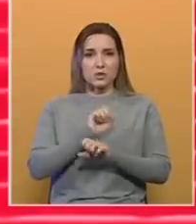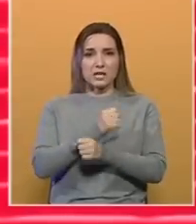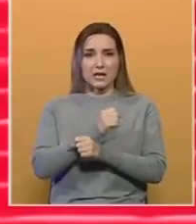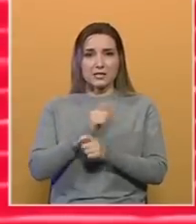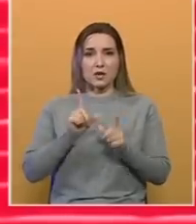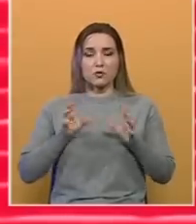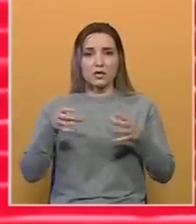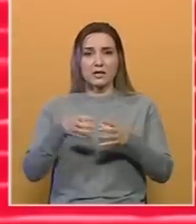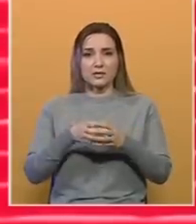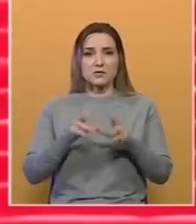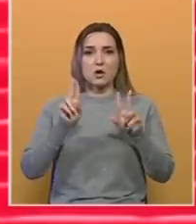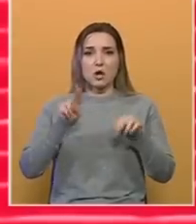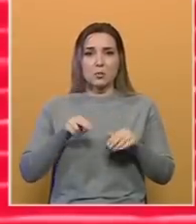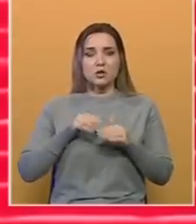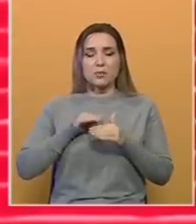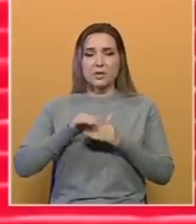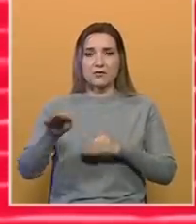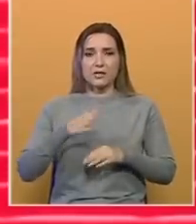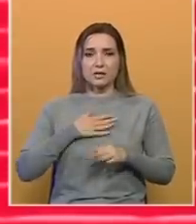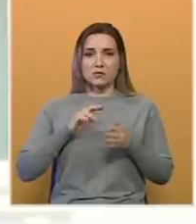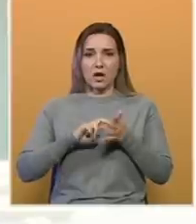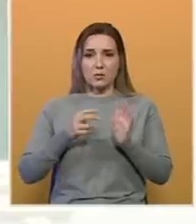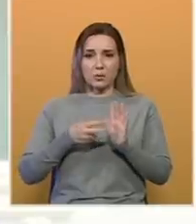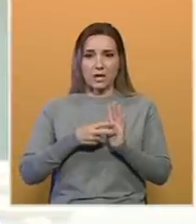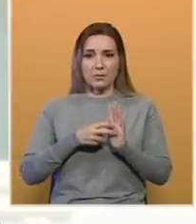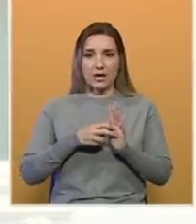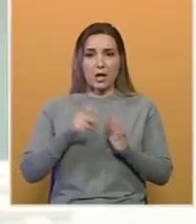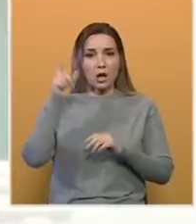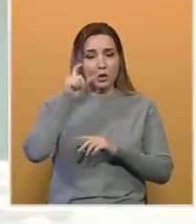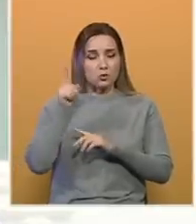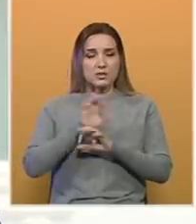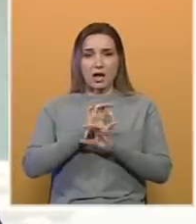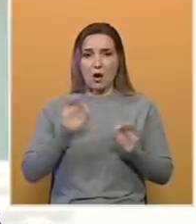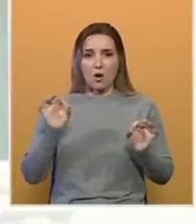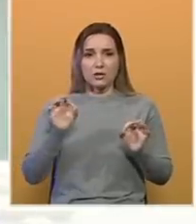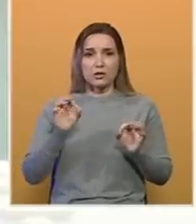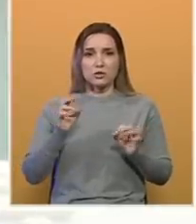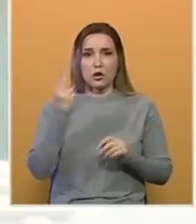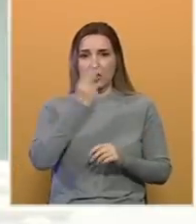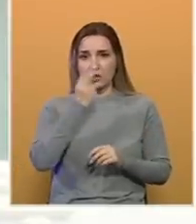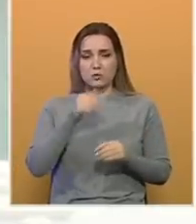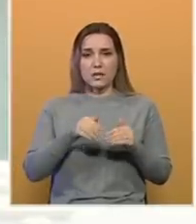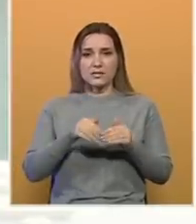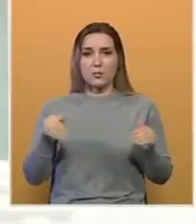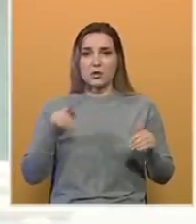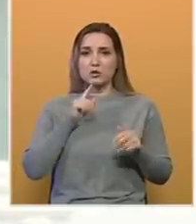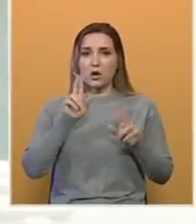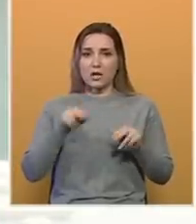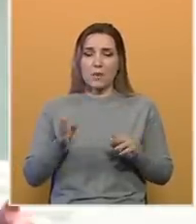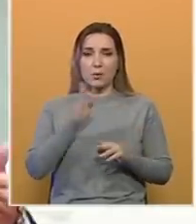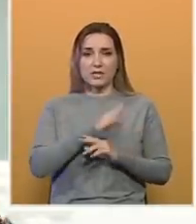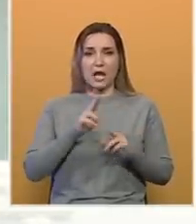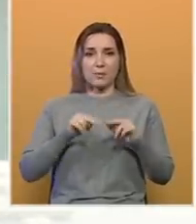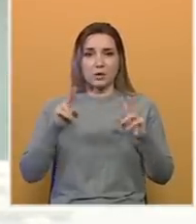u jedinstvu i zajedništvu može prevazići svoje probleme. Turska odlično razumije deficit stabilnosti koje imamo na Zapadnom